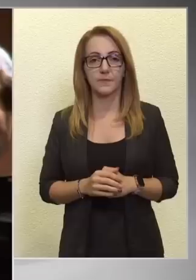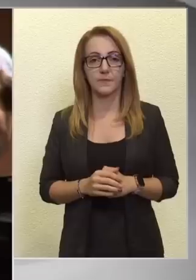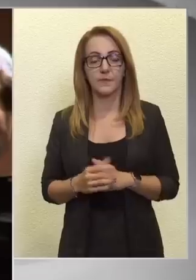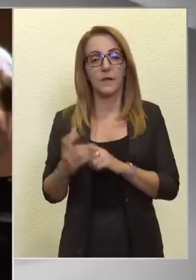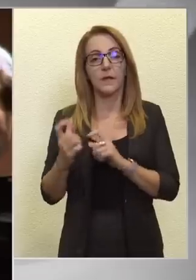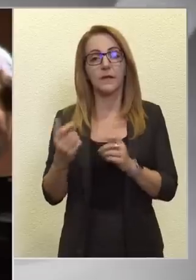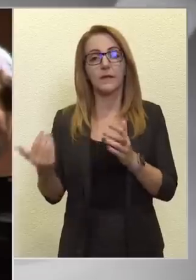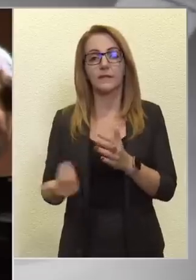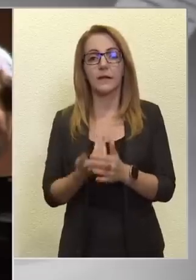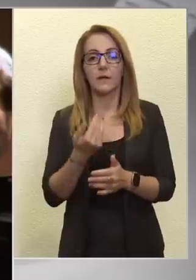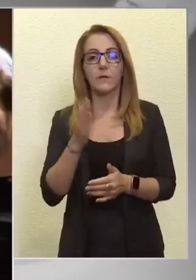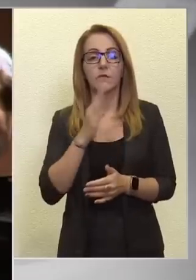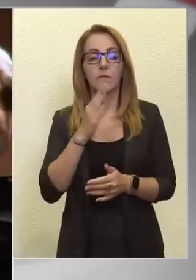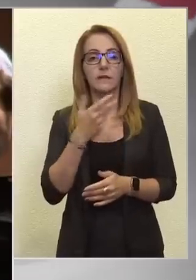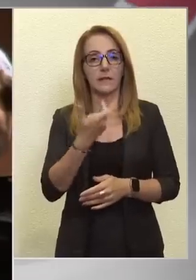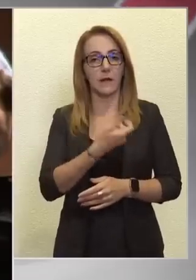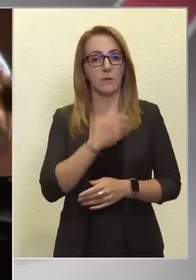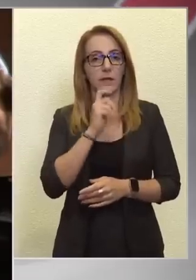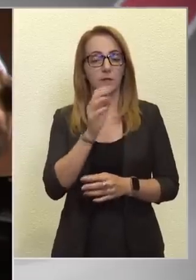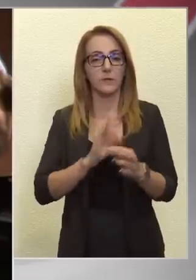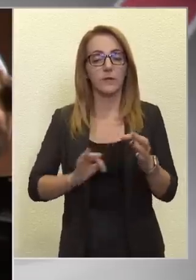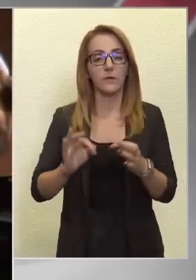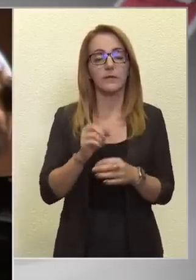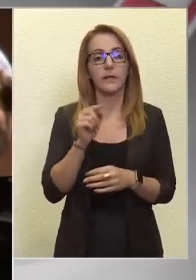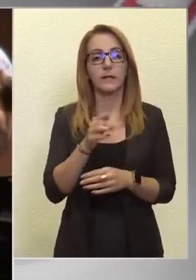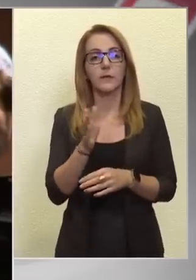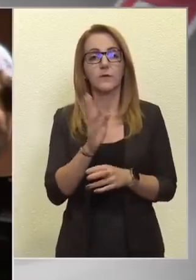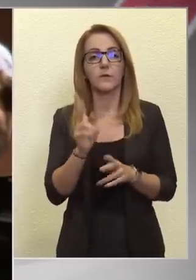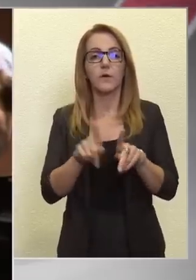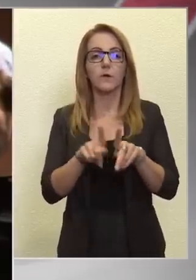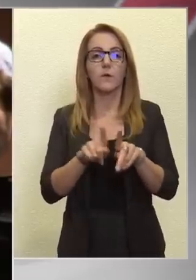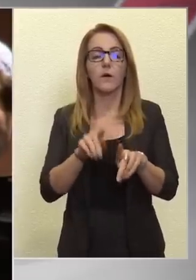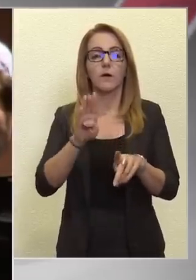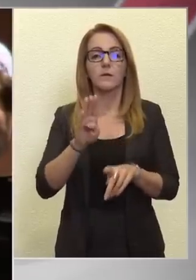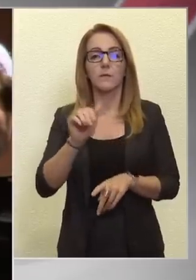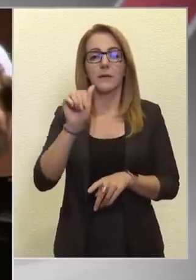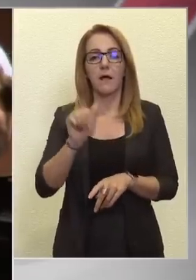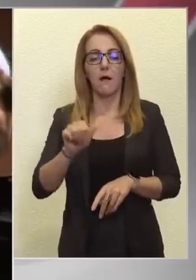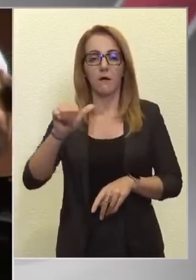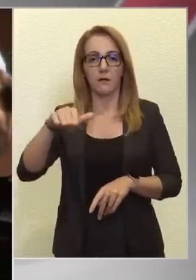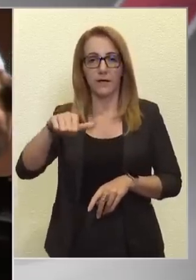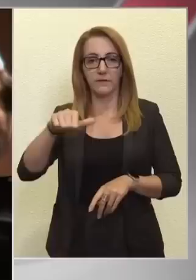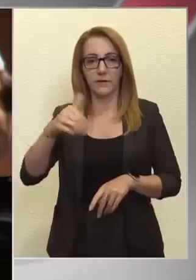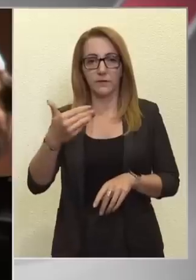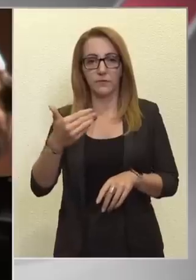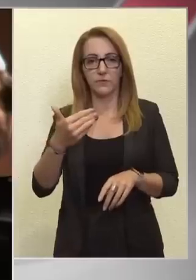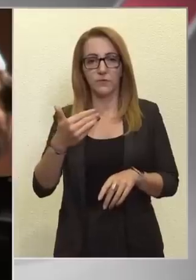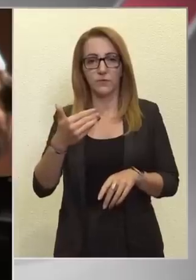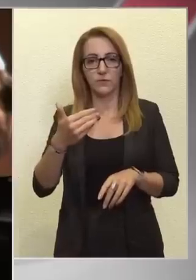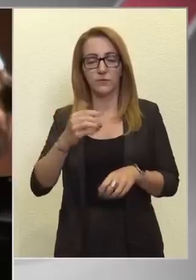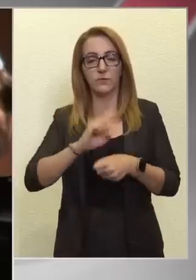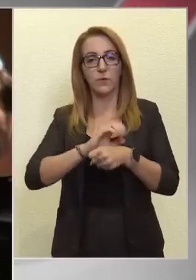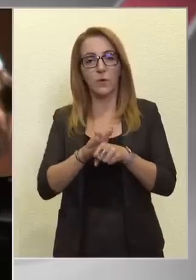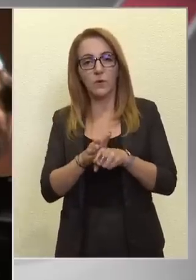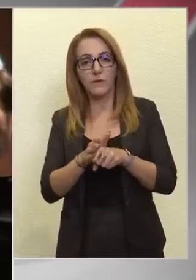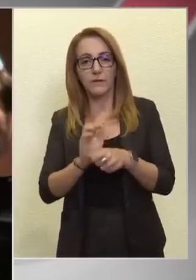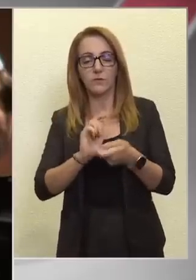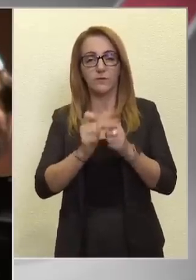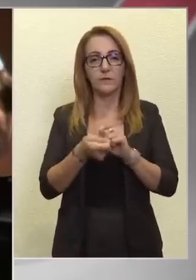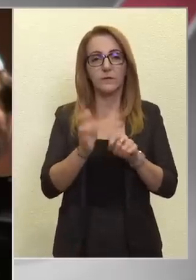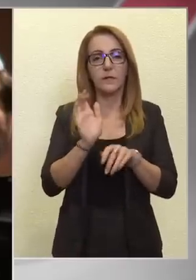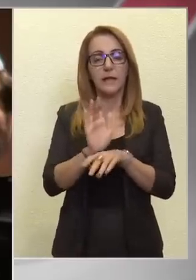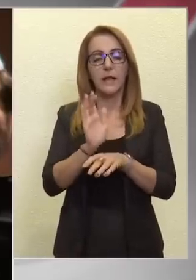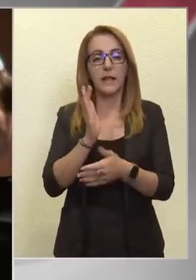Érkeznek az új Pfizer-oltások Magyarországra, amik ezek között van olyan, ami a BA1-es koronavírus verzió ellen már,